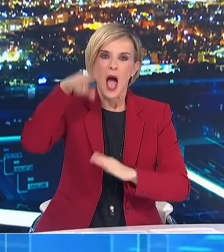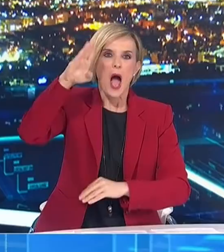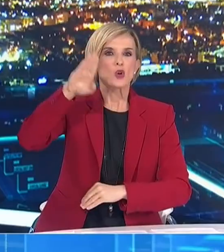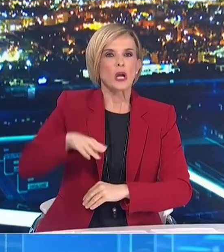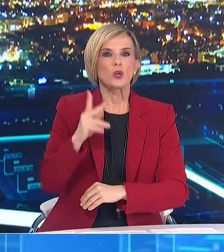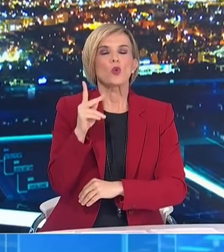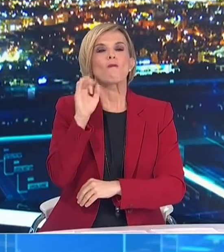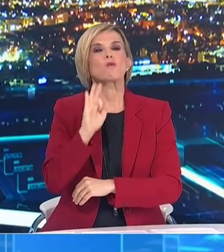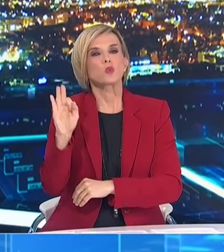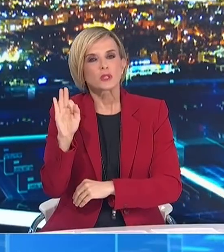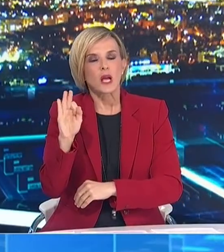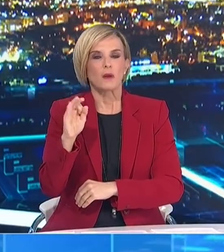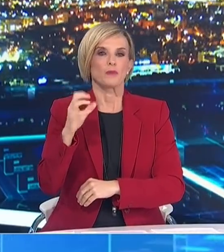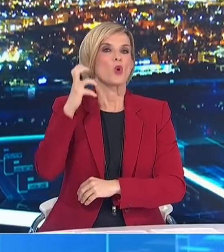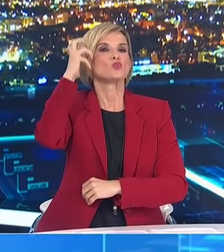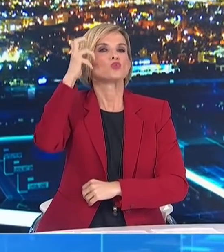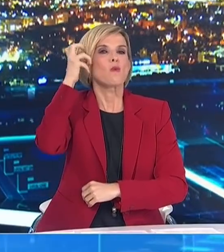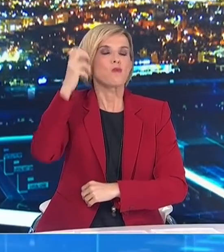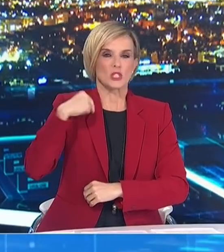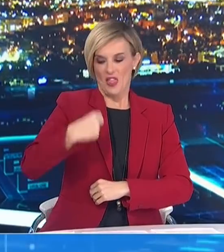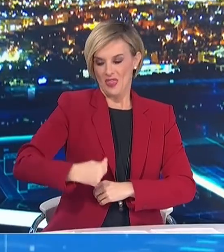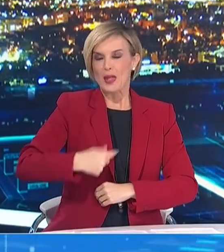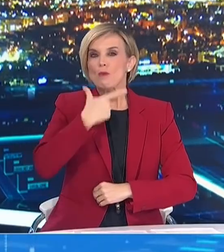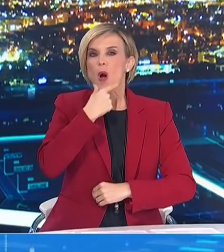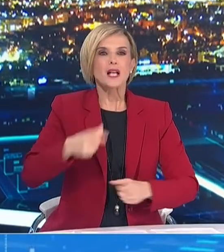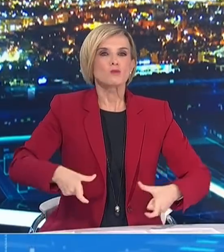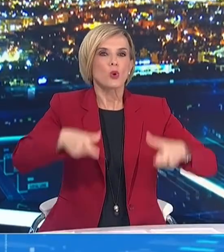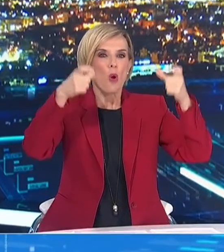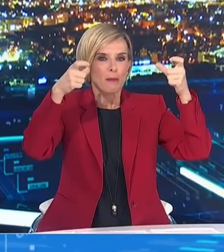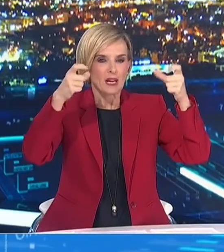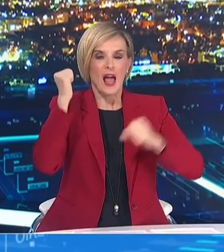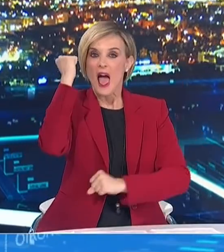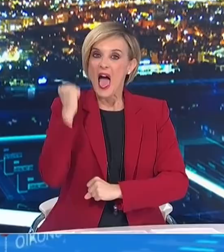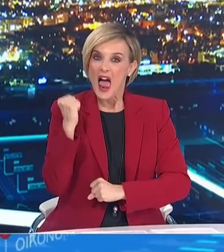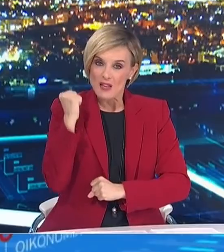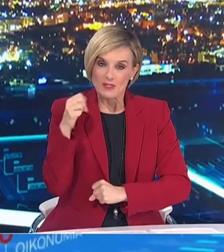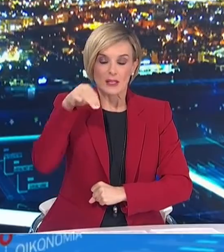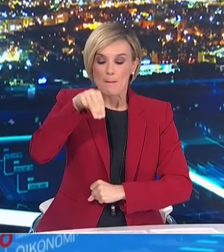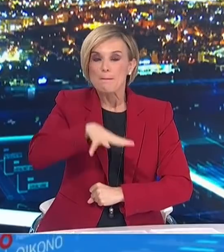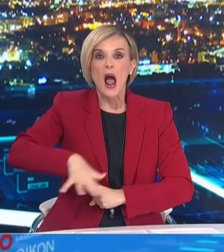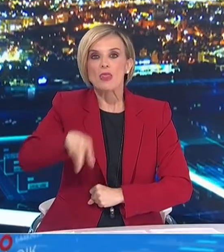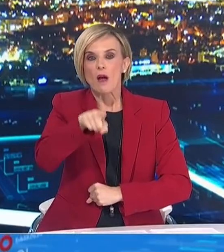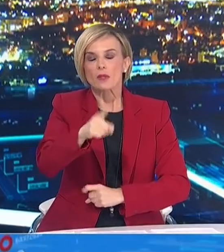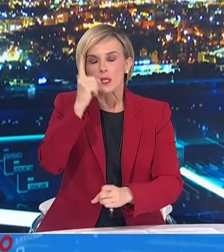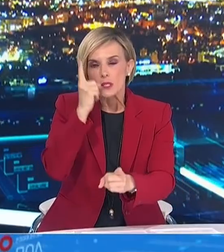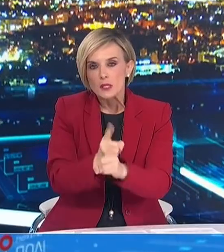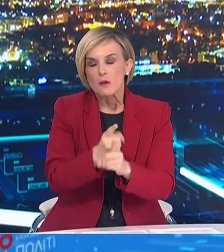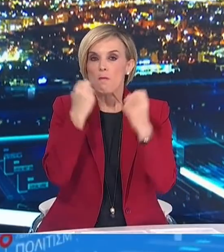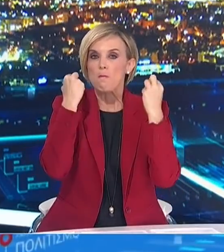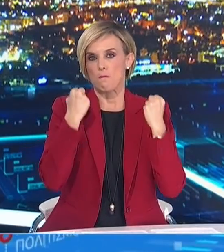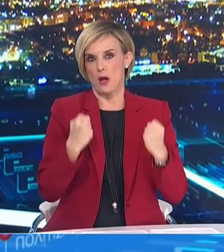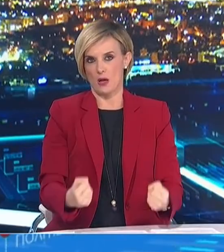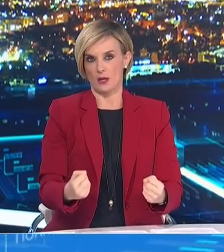γκοριτσά, σοφό του Δήμας Προπύργου αλλά και στην ευρύτερη της Ελευσίνας και της Μάνδρας περιοχή. Επίσης